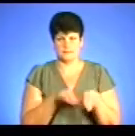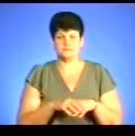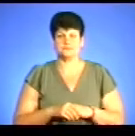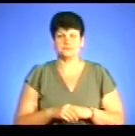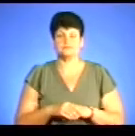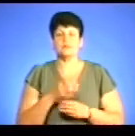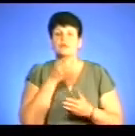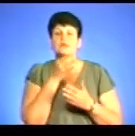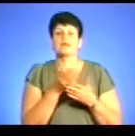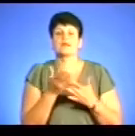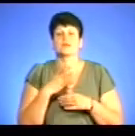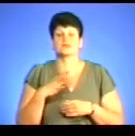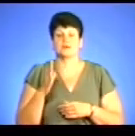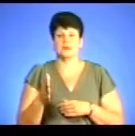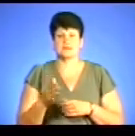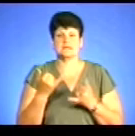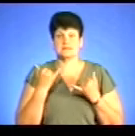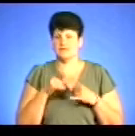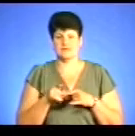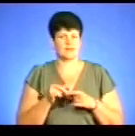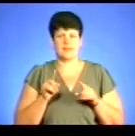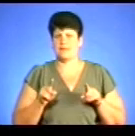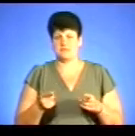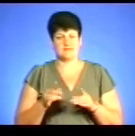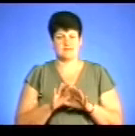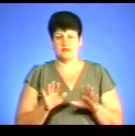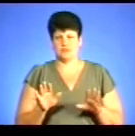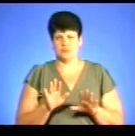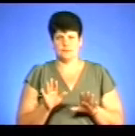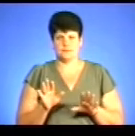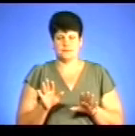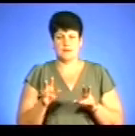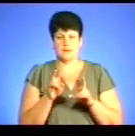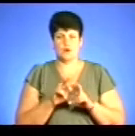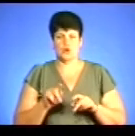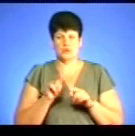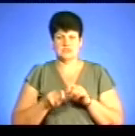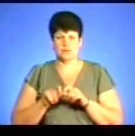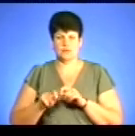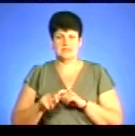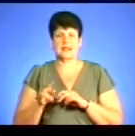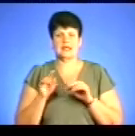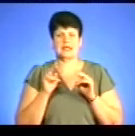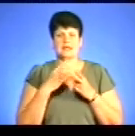Чи зараз вони під вартою? Ні, вони за один час не перебувають під вартою, розслідується кримінальне провадження.